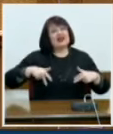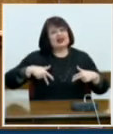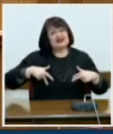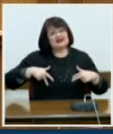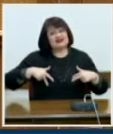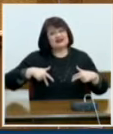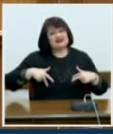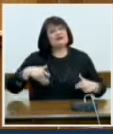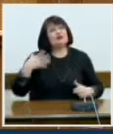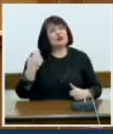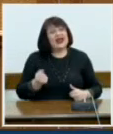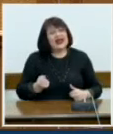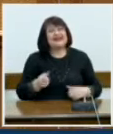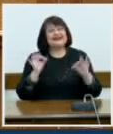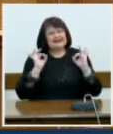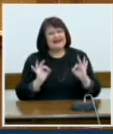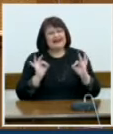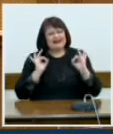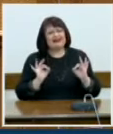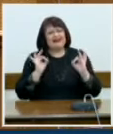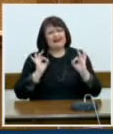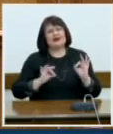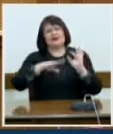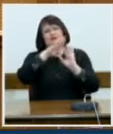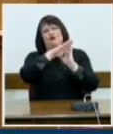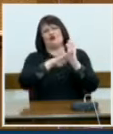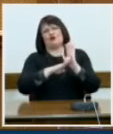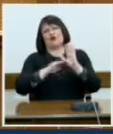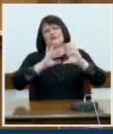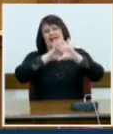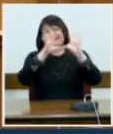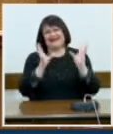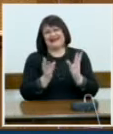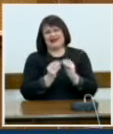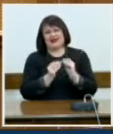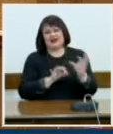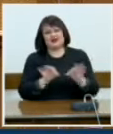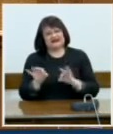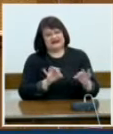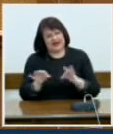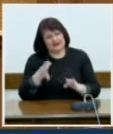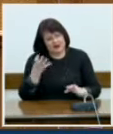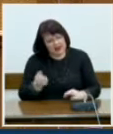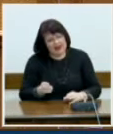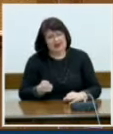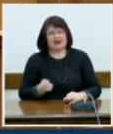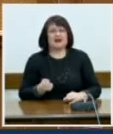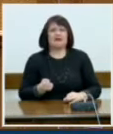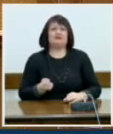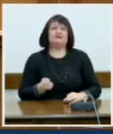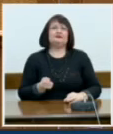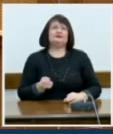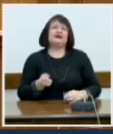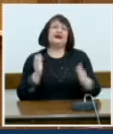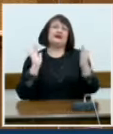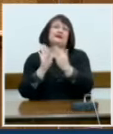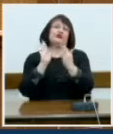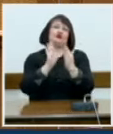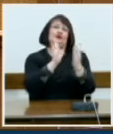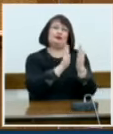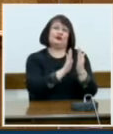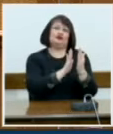Υπάρχει ένα συγκροτημένο, ολιστικό και πολυεπίπεδο σχέδιο για να αντιμετωπιστούν οι χρόνιες